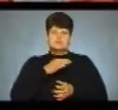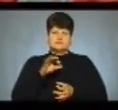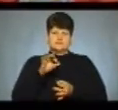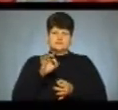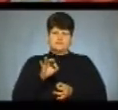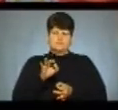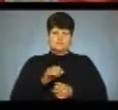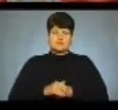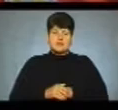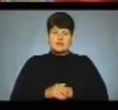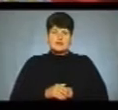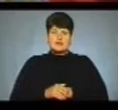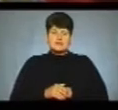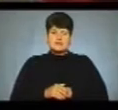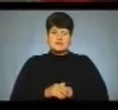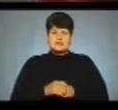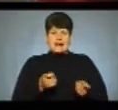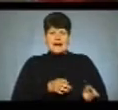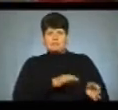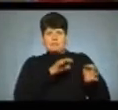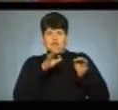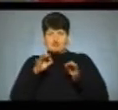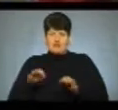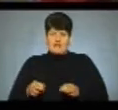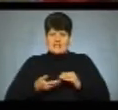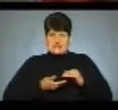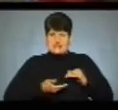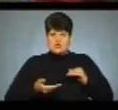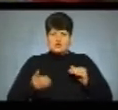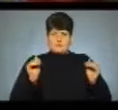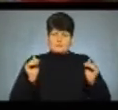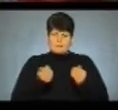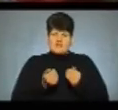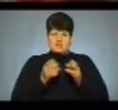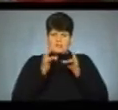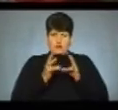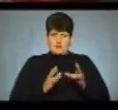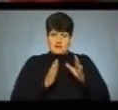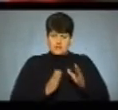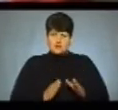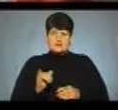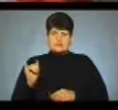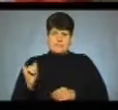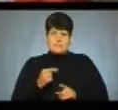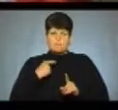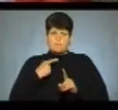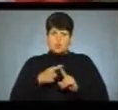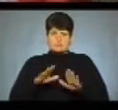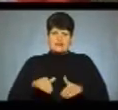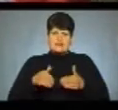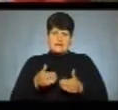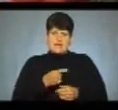Транспортування на щиту для зменшення травматичності, плюс надання